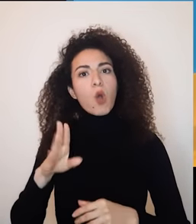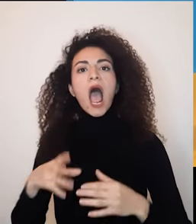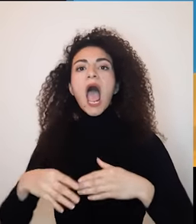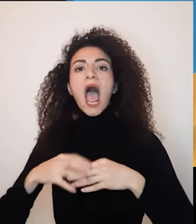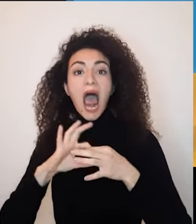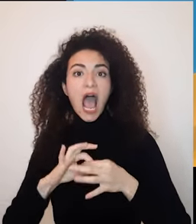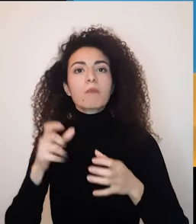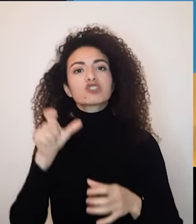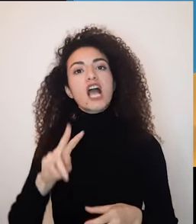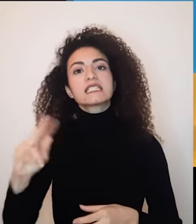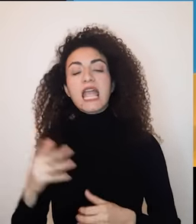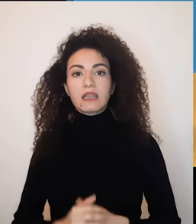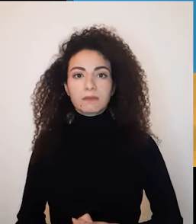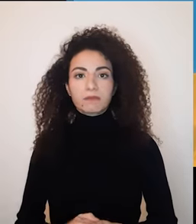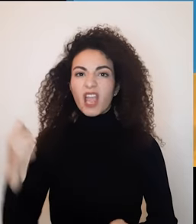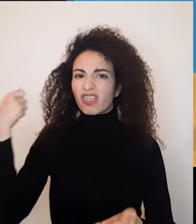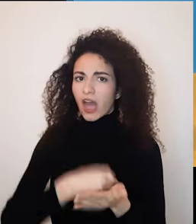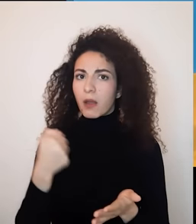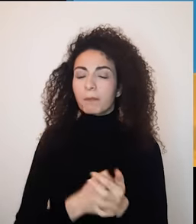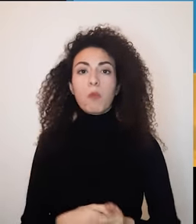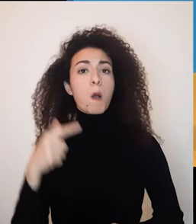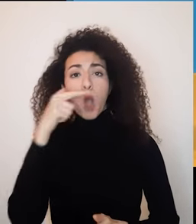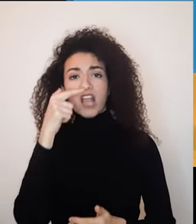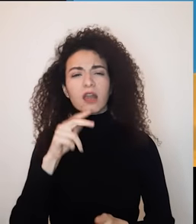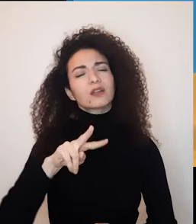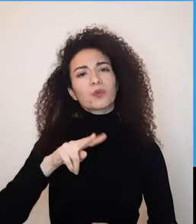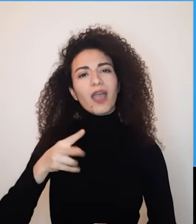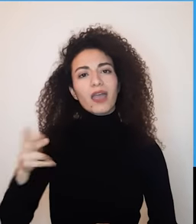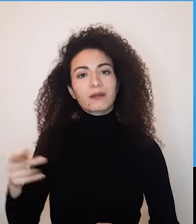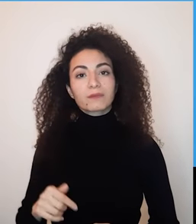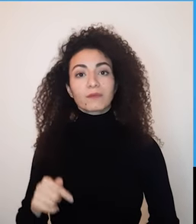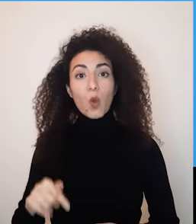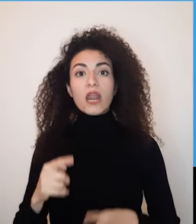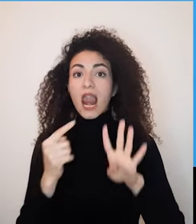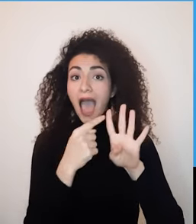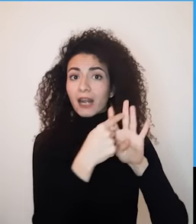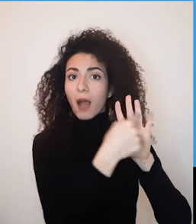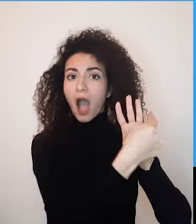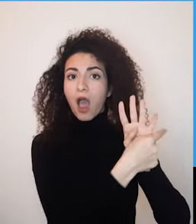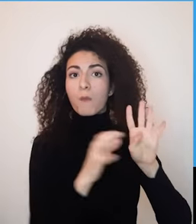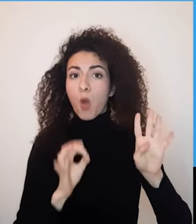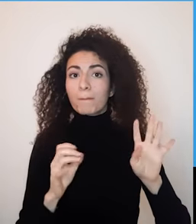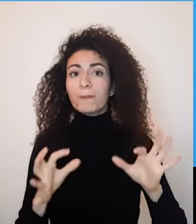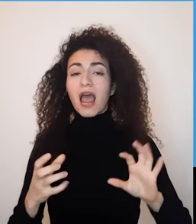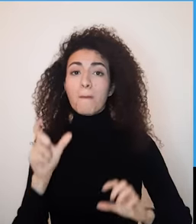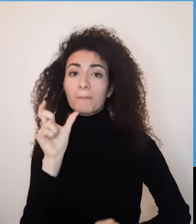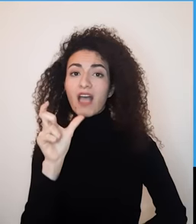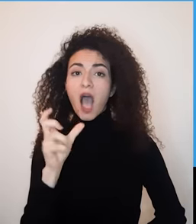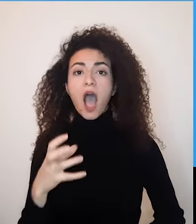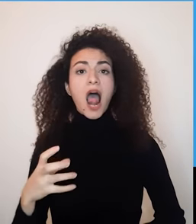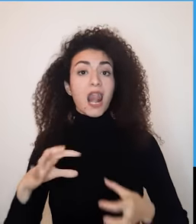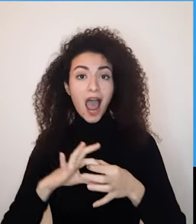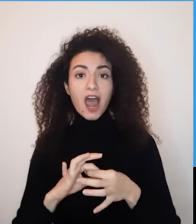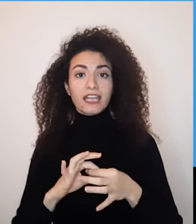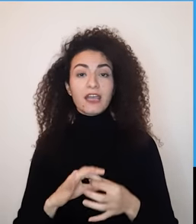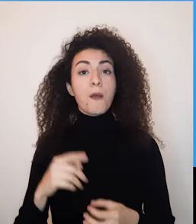الخيانة، العنف الجسد، المخدرات أو غيرها من الأمور وهاي المكونات الأربعة من البطاقة العلائقية